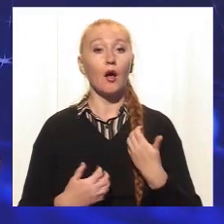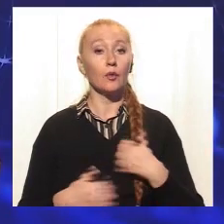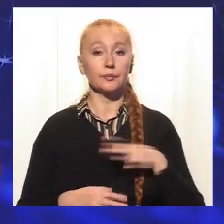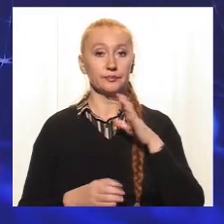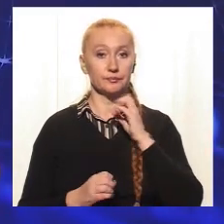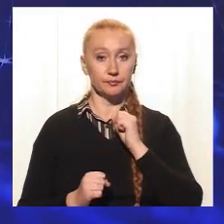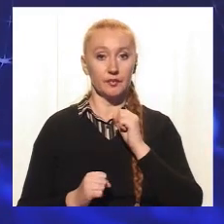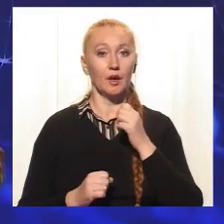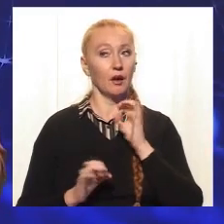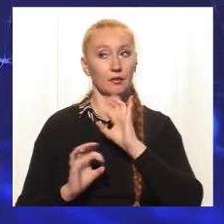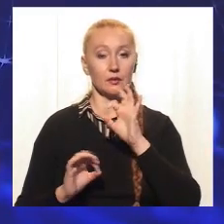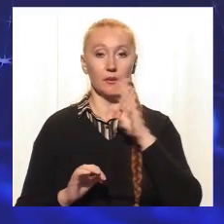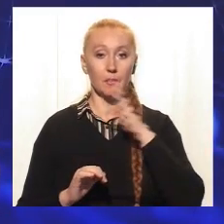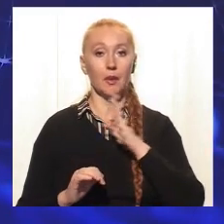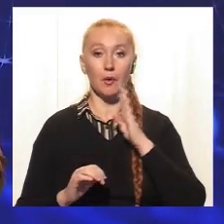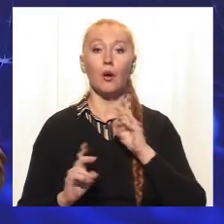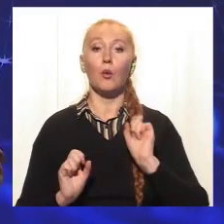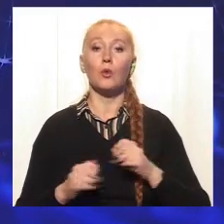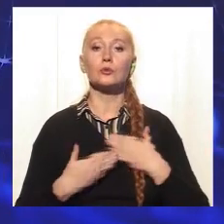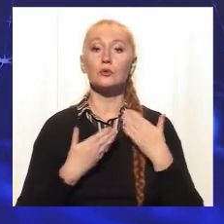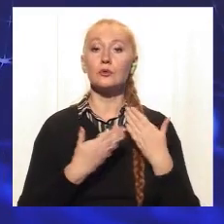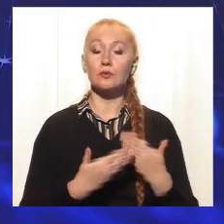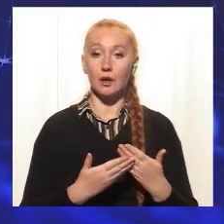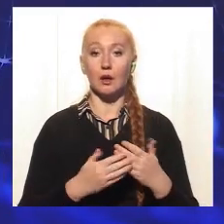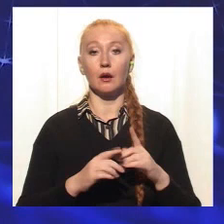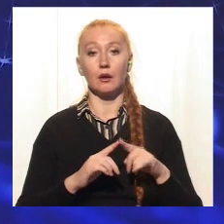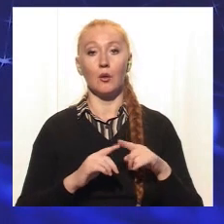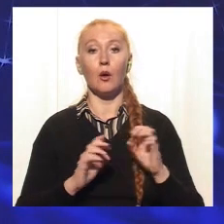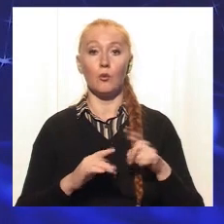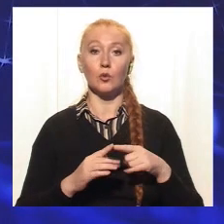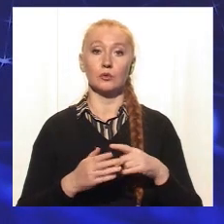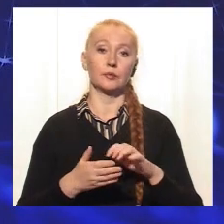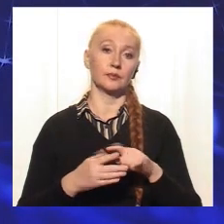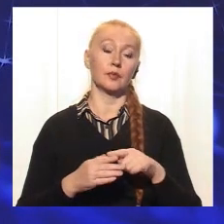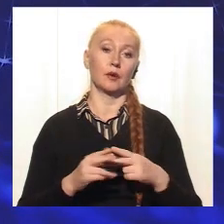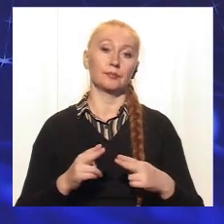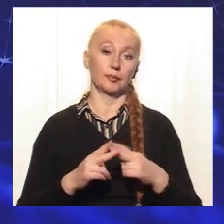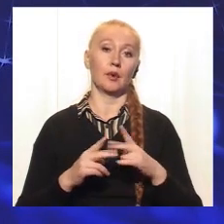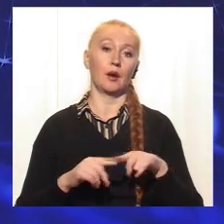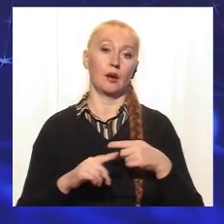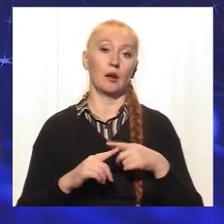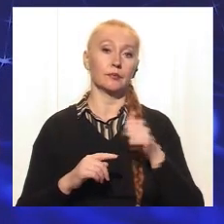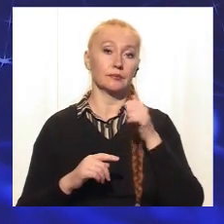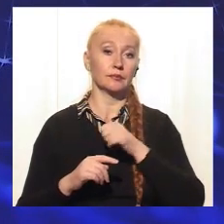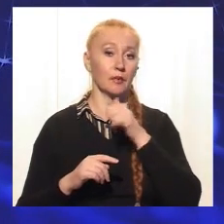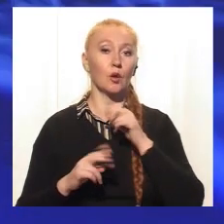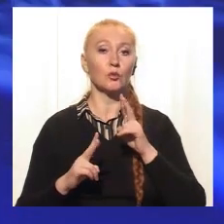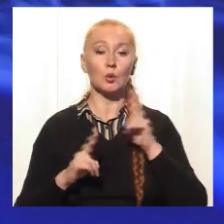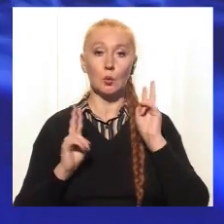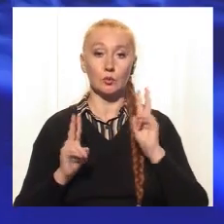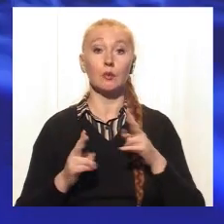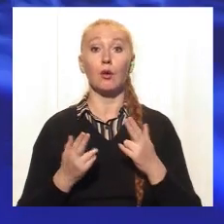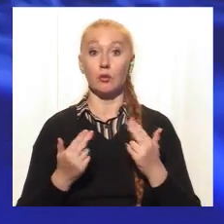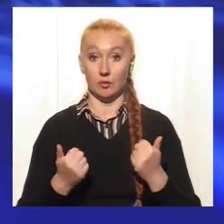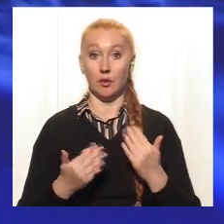говорить батькам, до кого она может звернуться и чи может она перерывать эту вагитность анонимно, как бы никто не знал? Да,